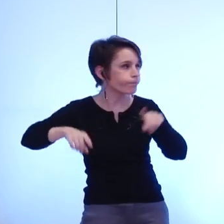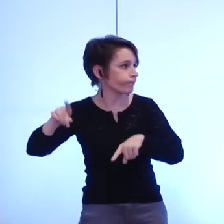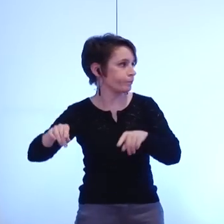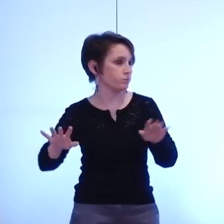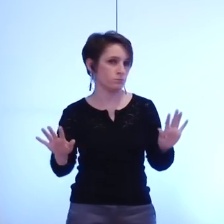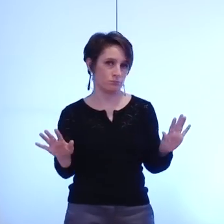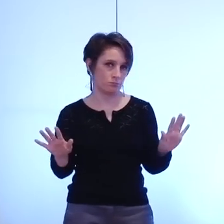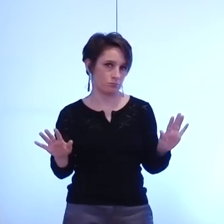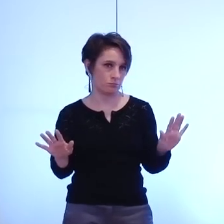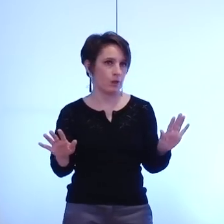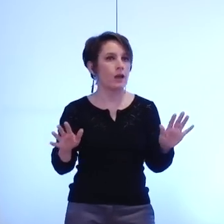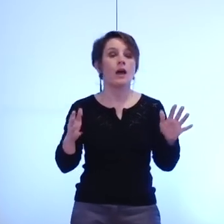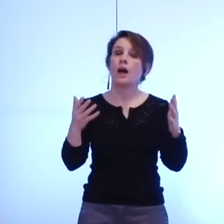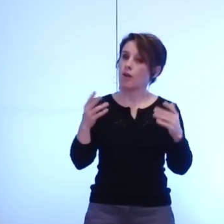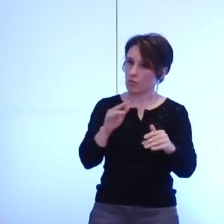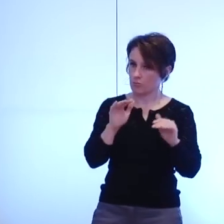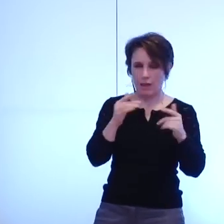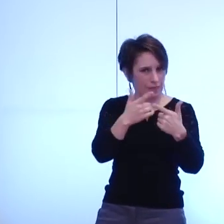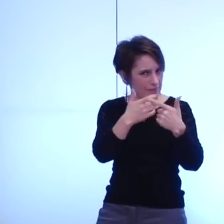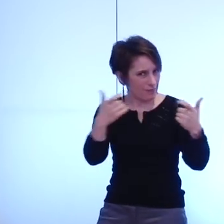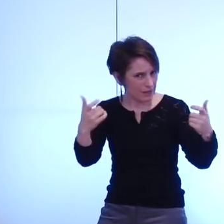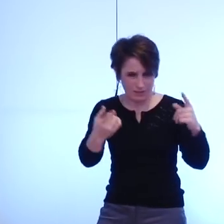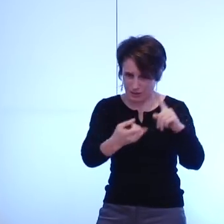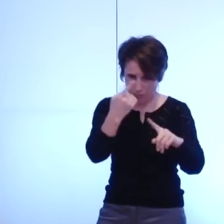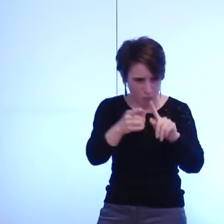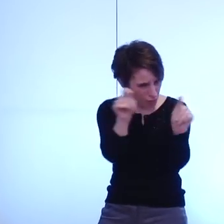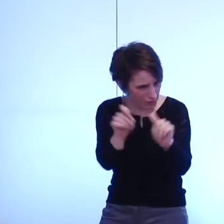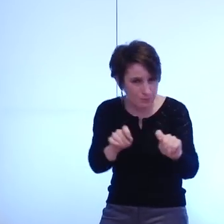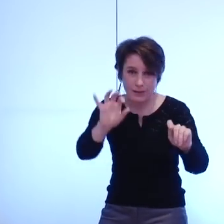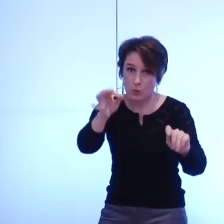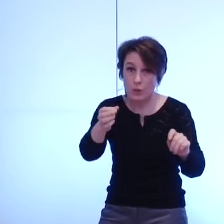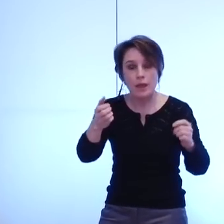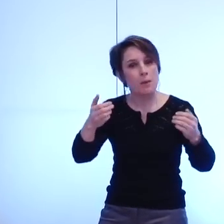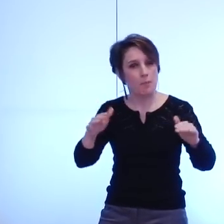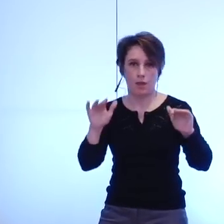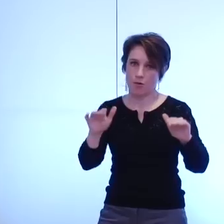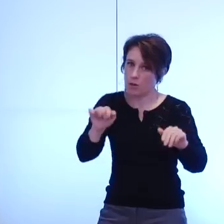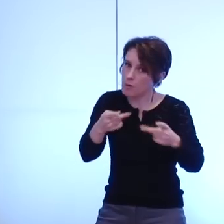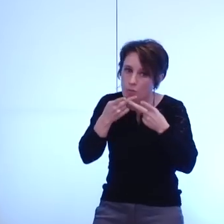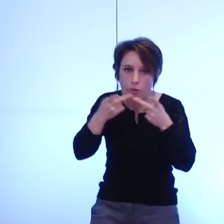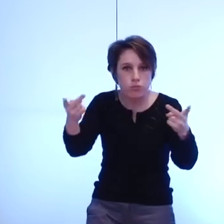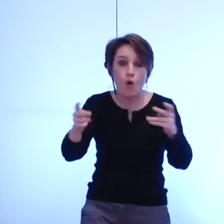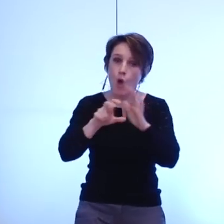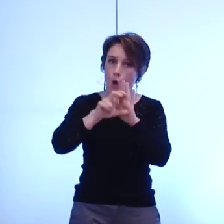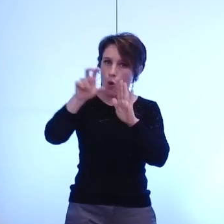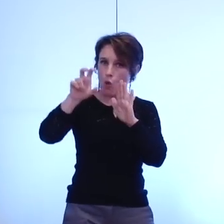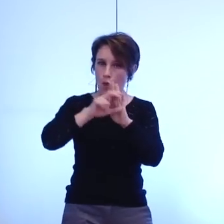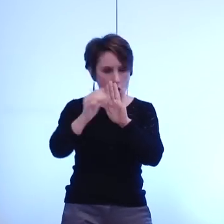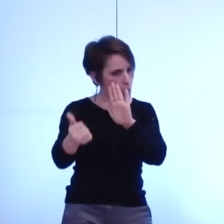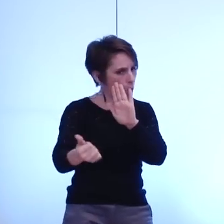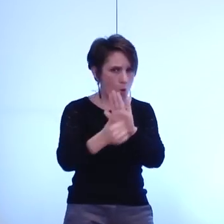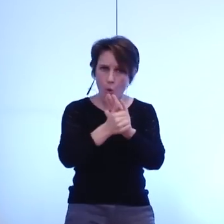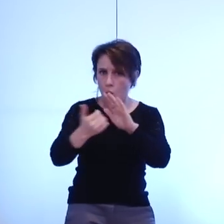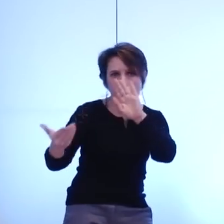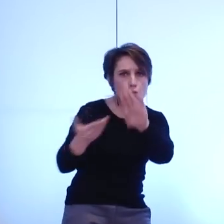de dire que Grenoble a dans cet ensemble un rôle une place particulière notamment évidemment